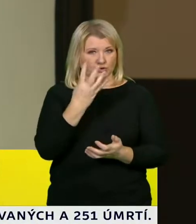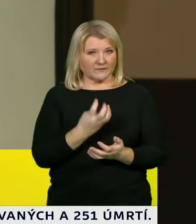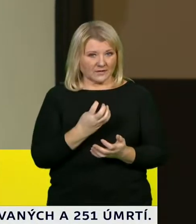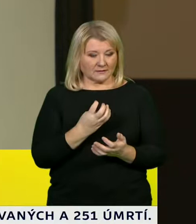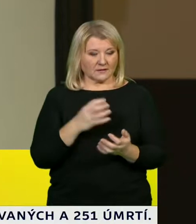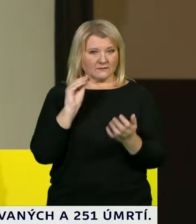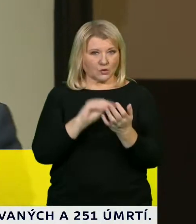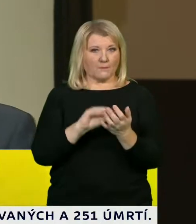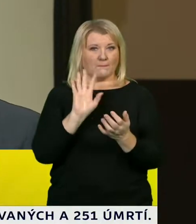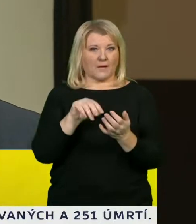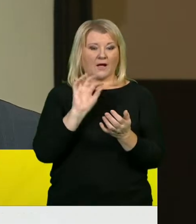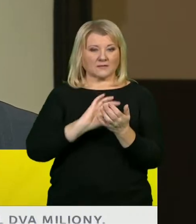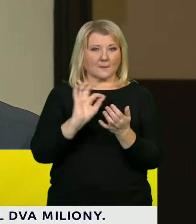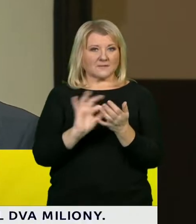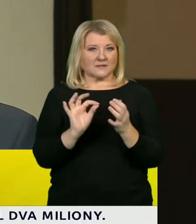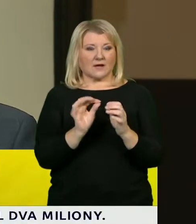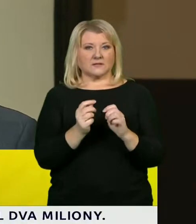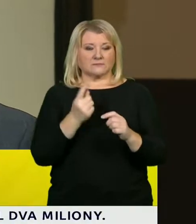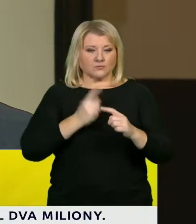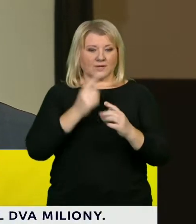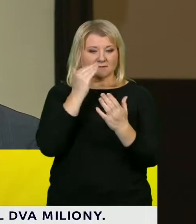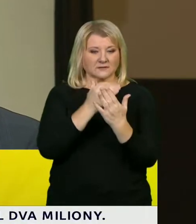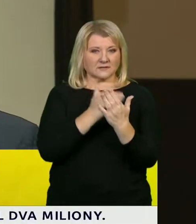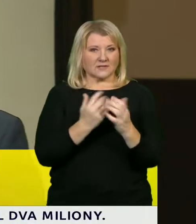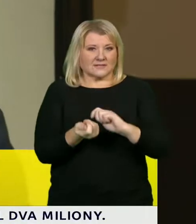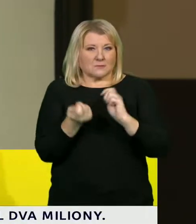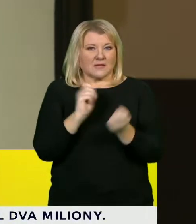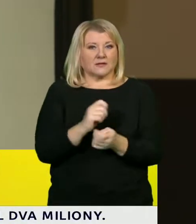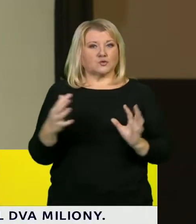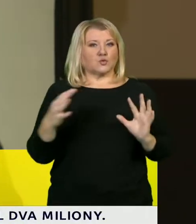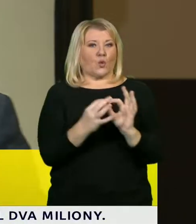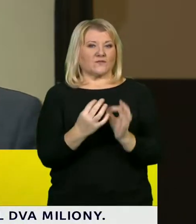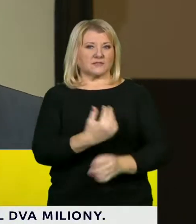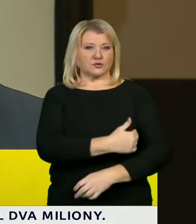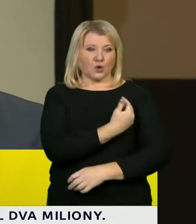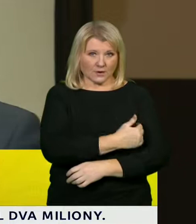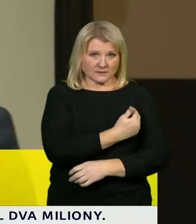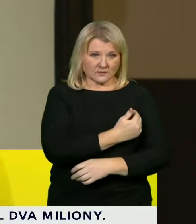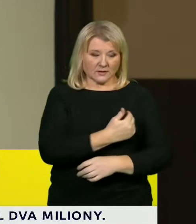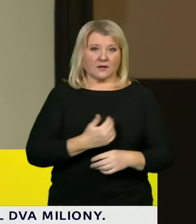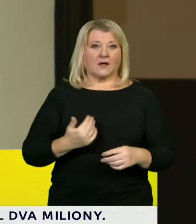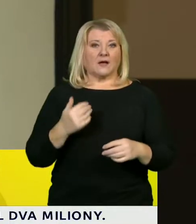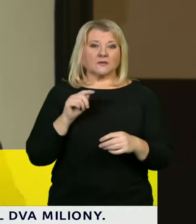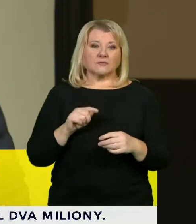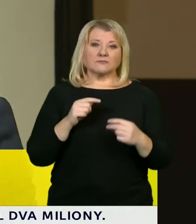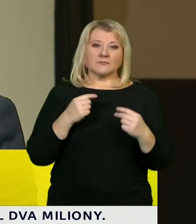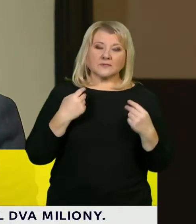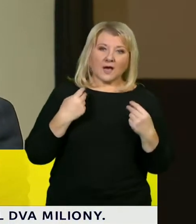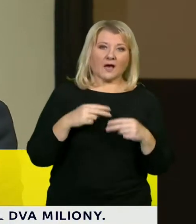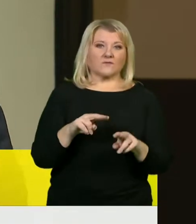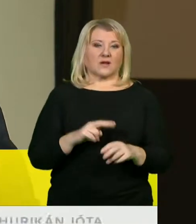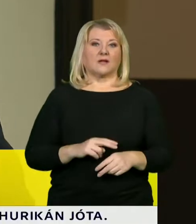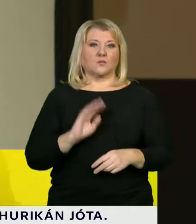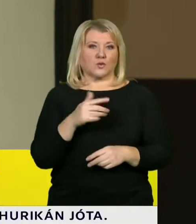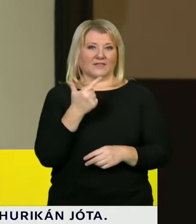popsány ty dílčí změny, respektive ty podrobné změny v oblasti školství, tak k tomu návratu dojde ke dvou